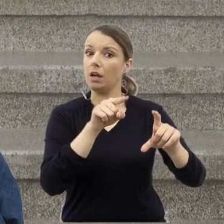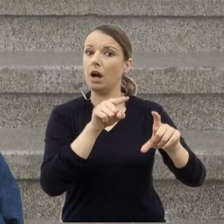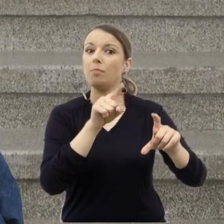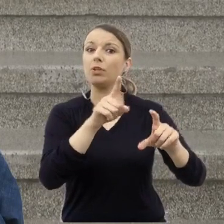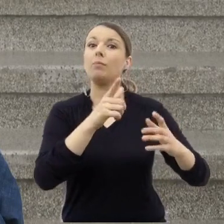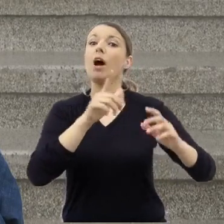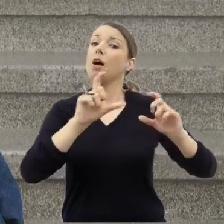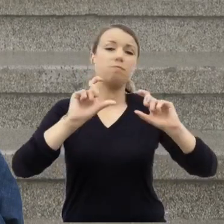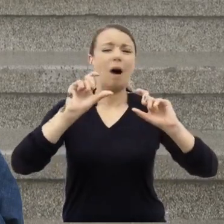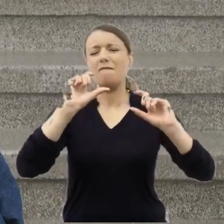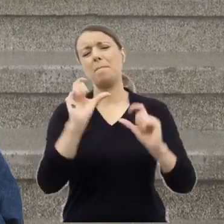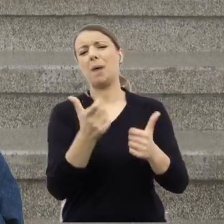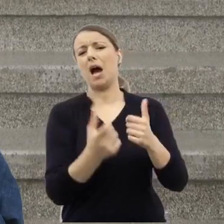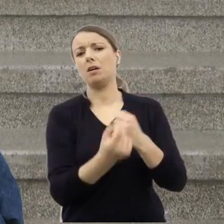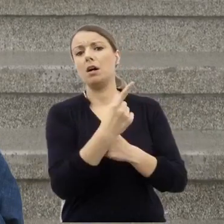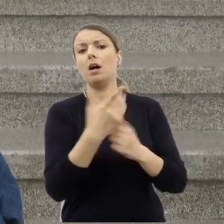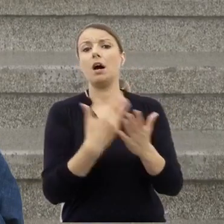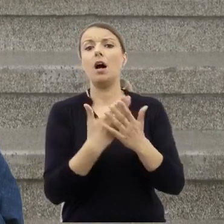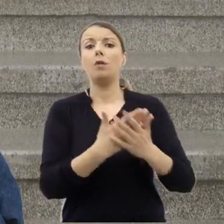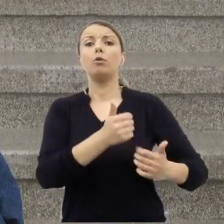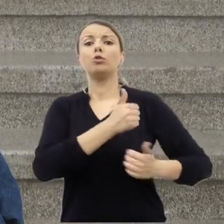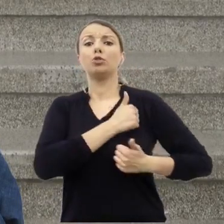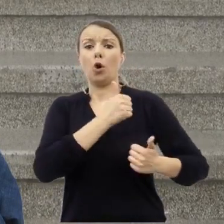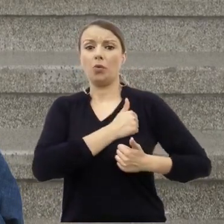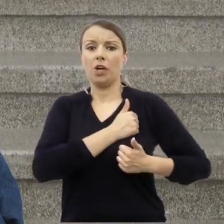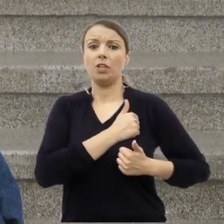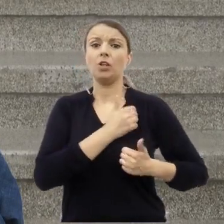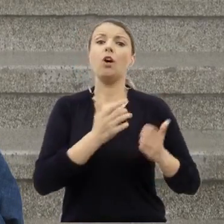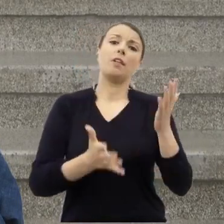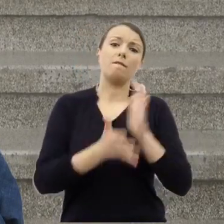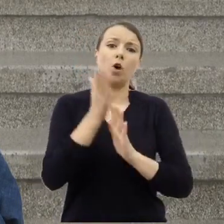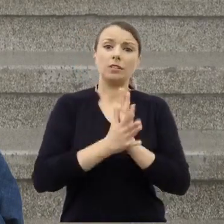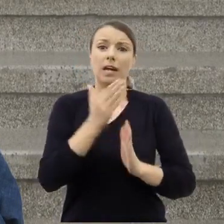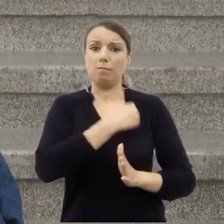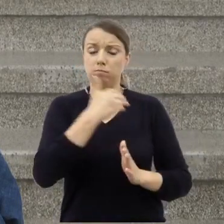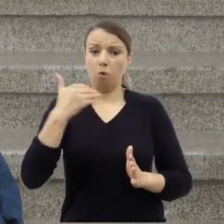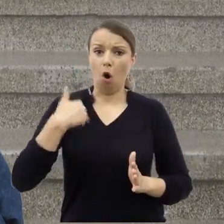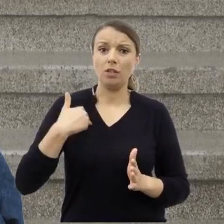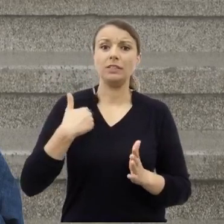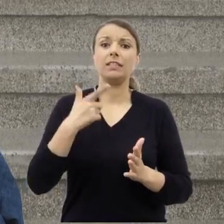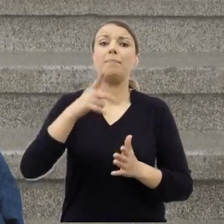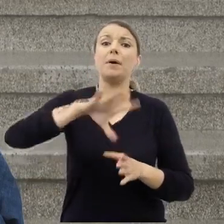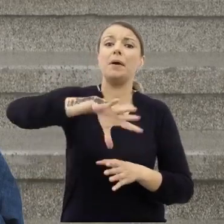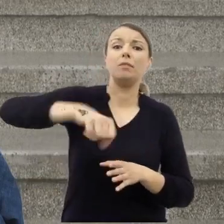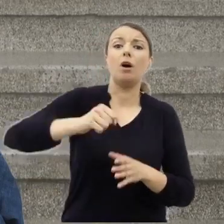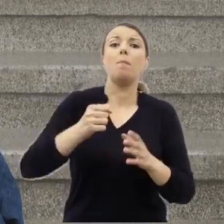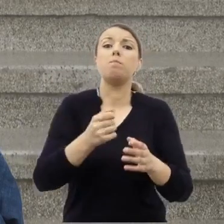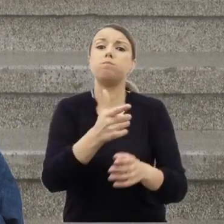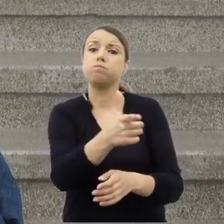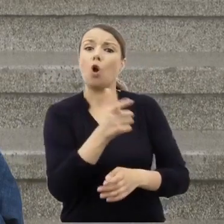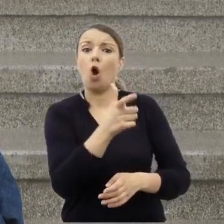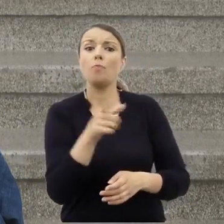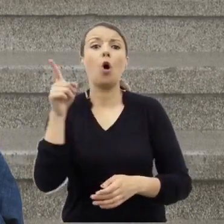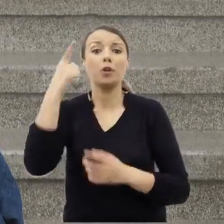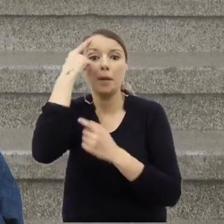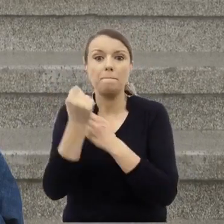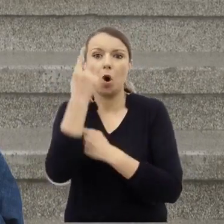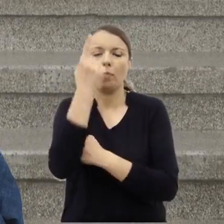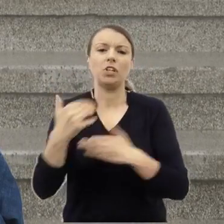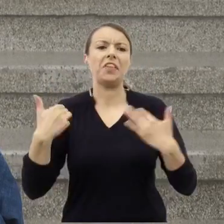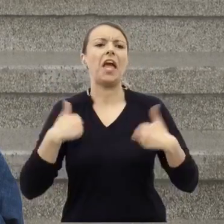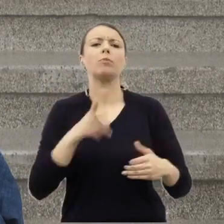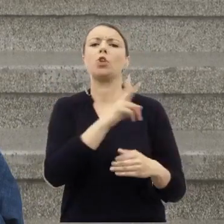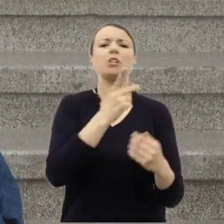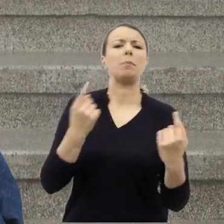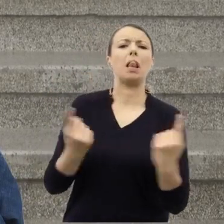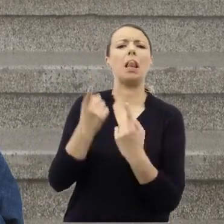żołnierzy Wojska Polskiego broni, bo jeszcze wpadli oni na pomysł, żeby zapobiec ewentualnej prowokacji,